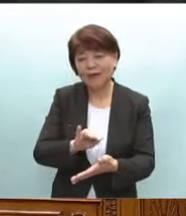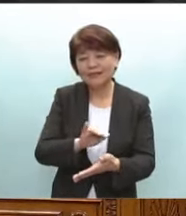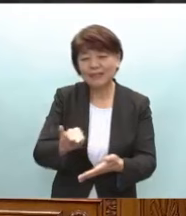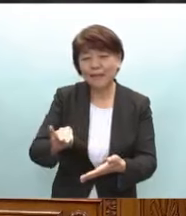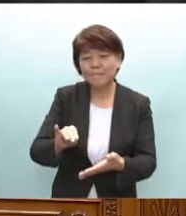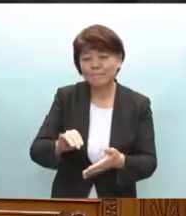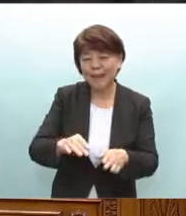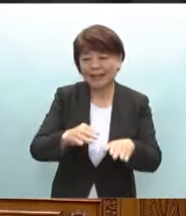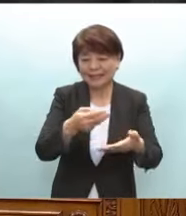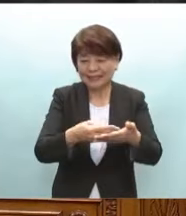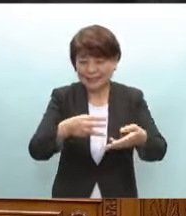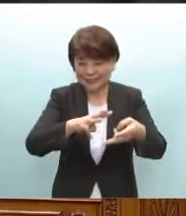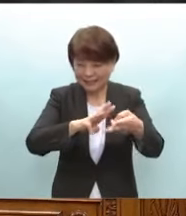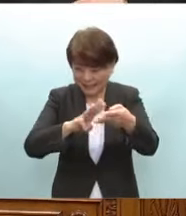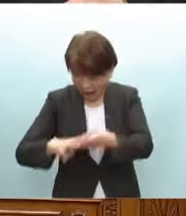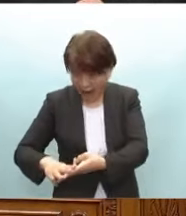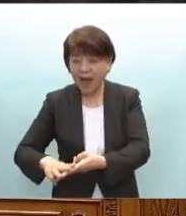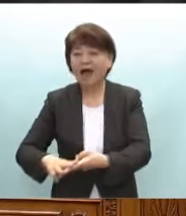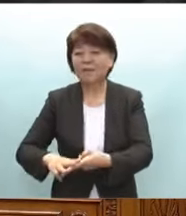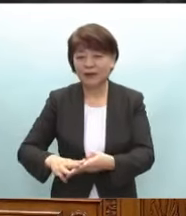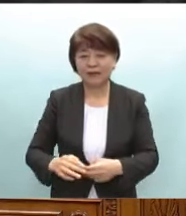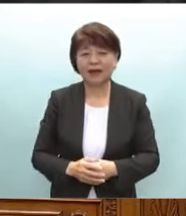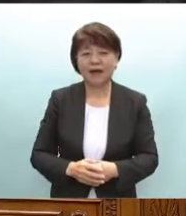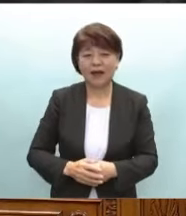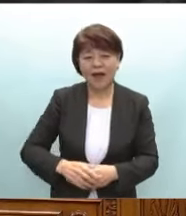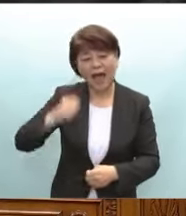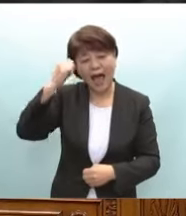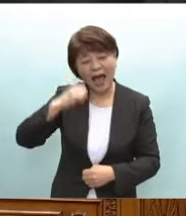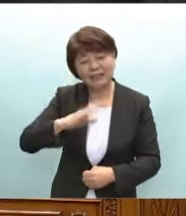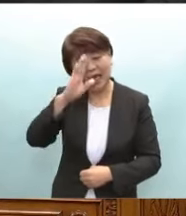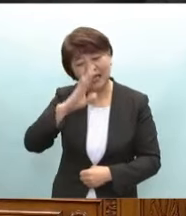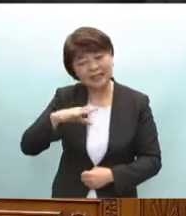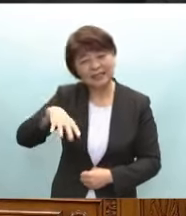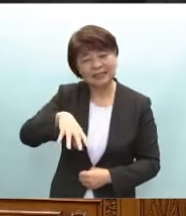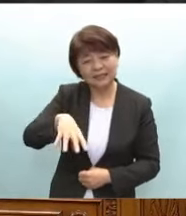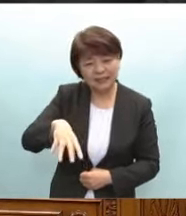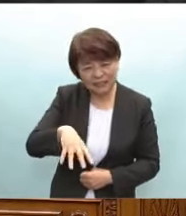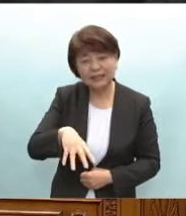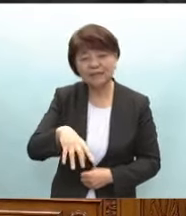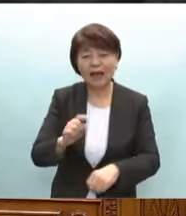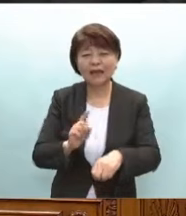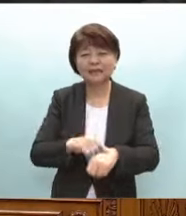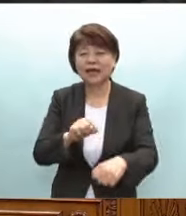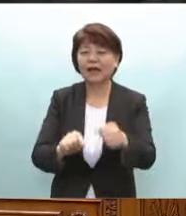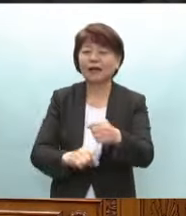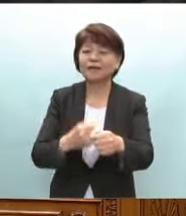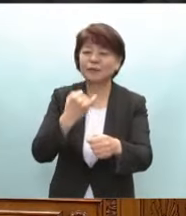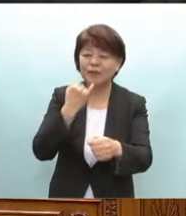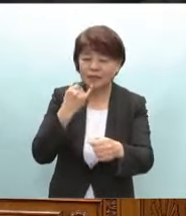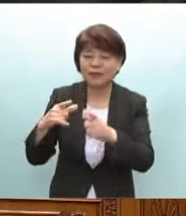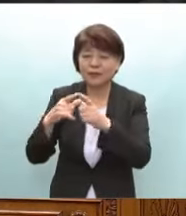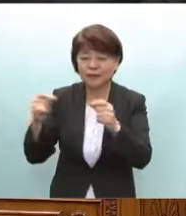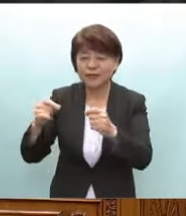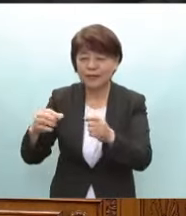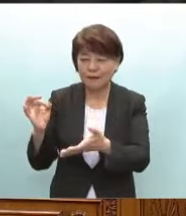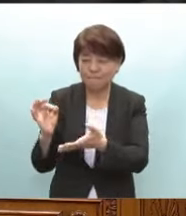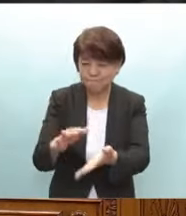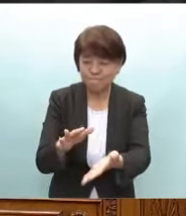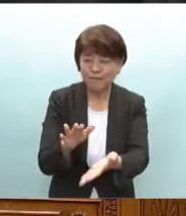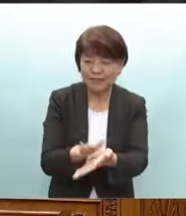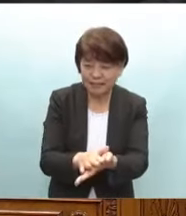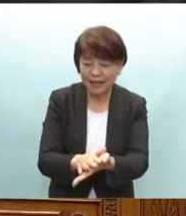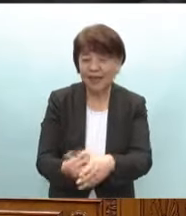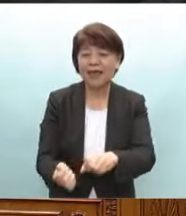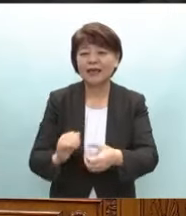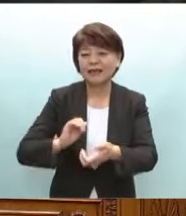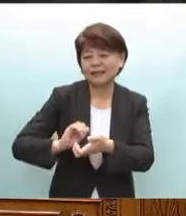長い歴史を持つ輪島朝市は時間がかかろうとも国が手こいれをして絶対に復興しなければなら